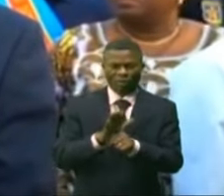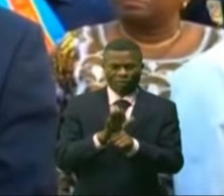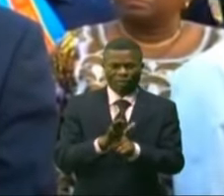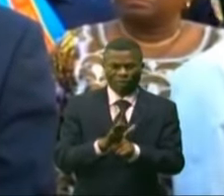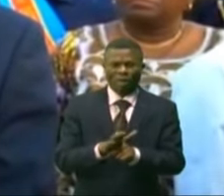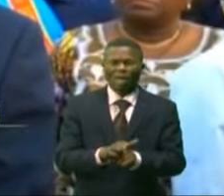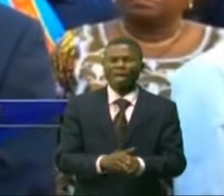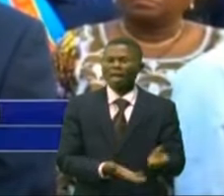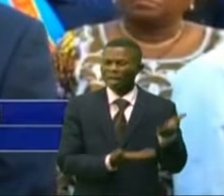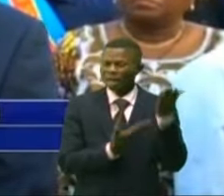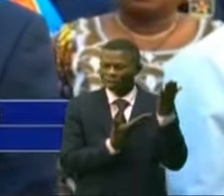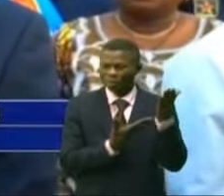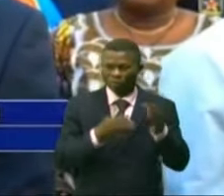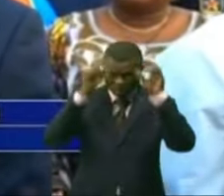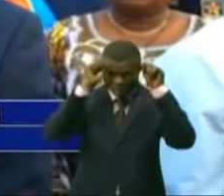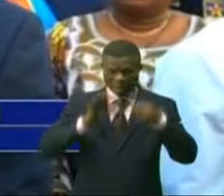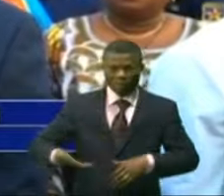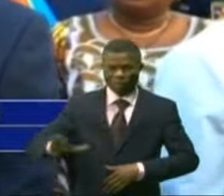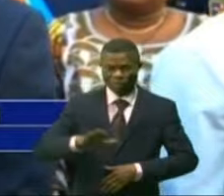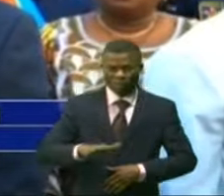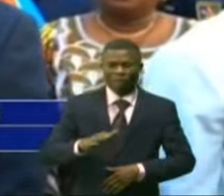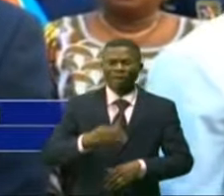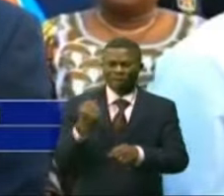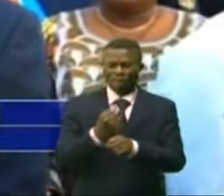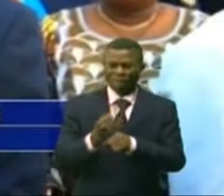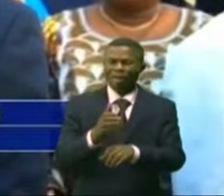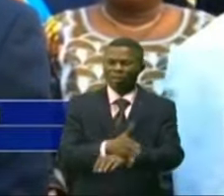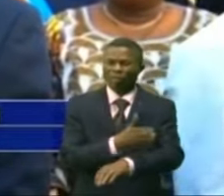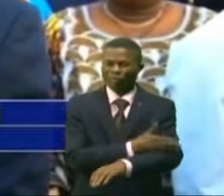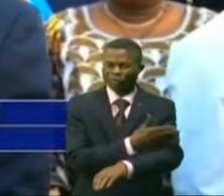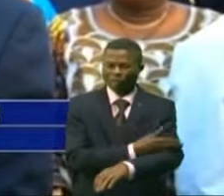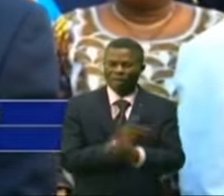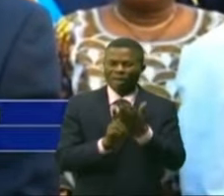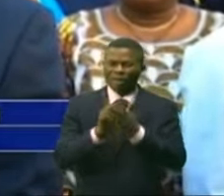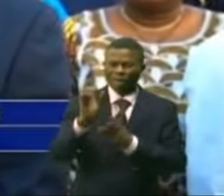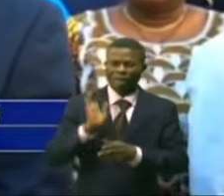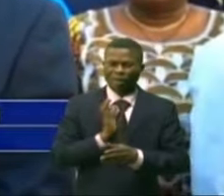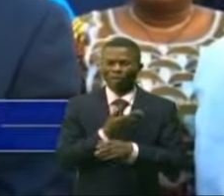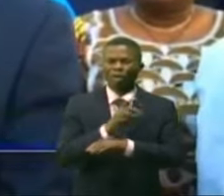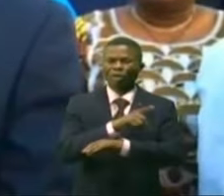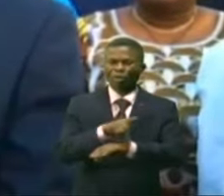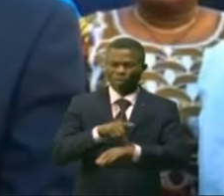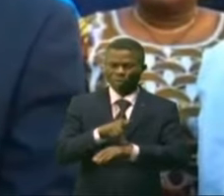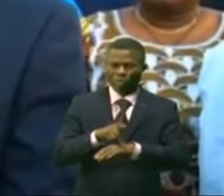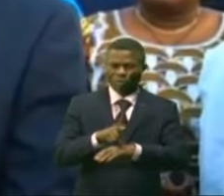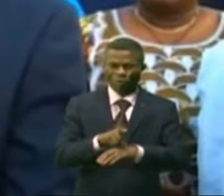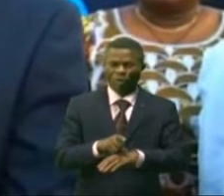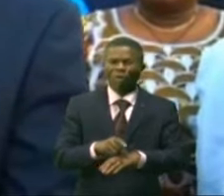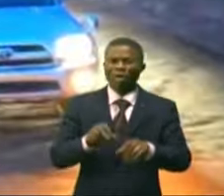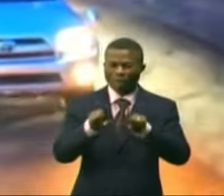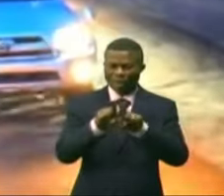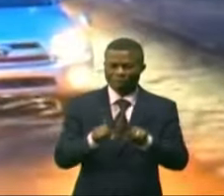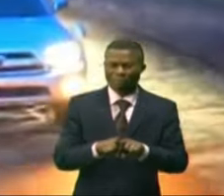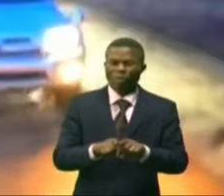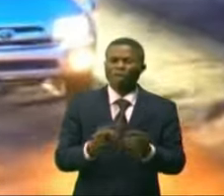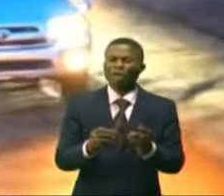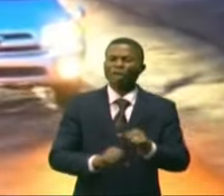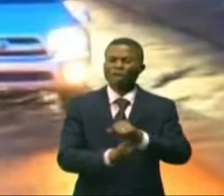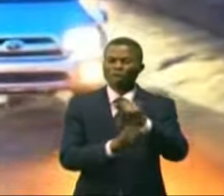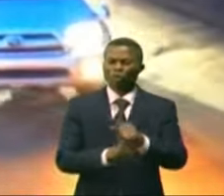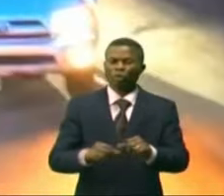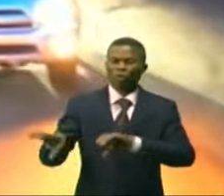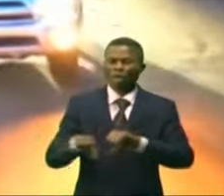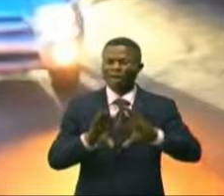du gouvernement de la République à faire avancer les choses et développer notre province suivant la vision du chef de l'État. Après les